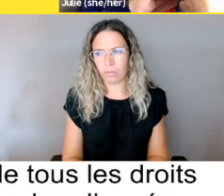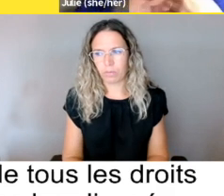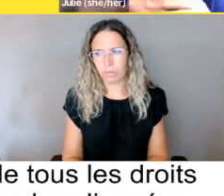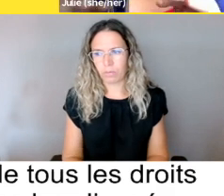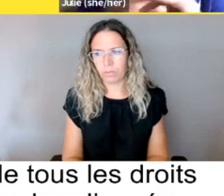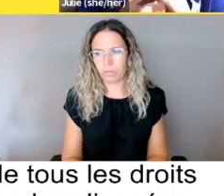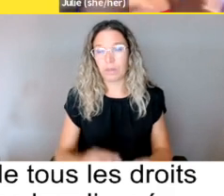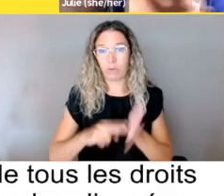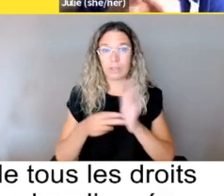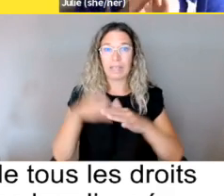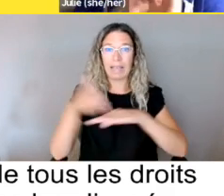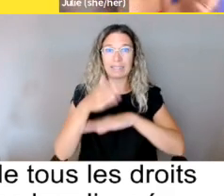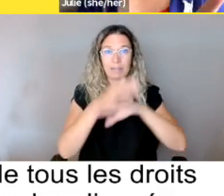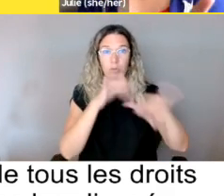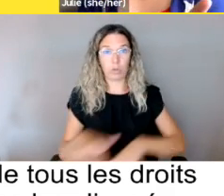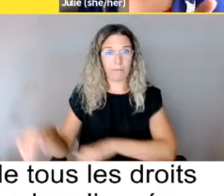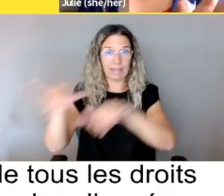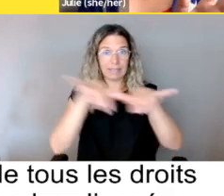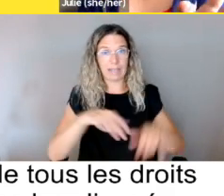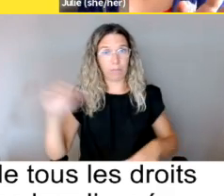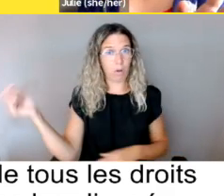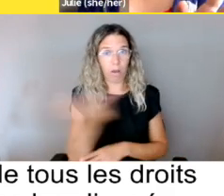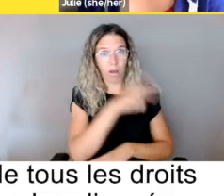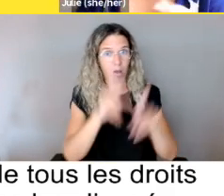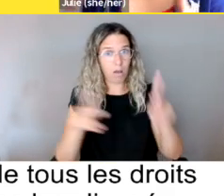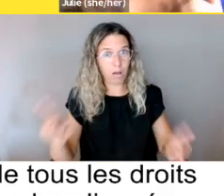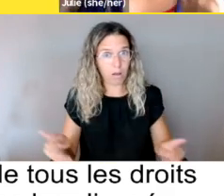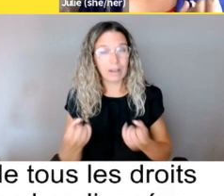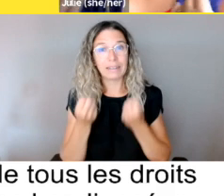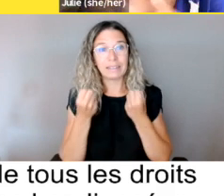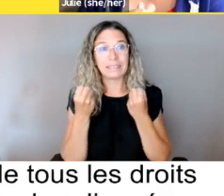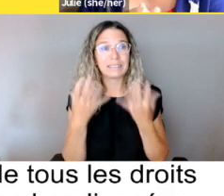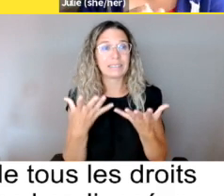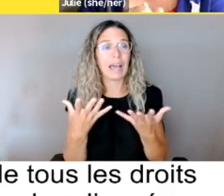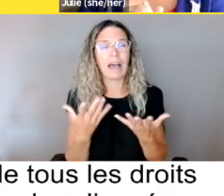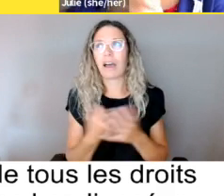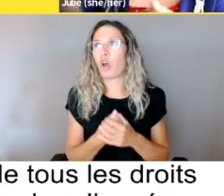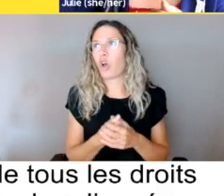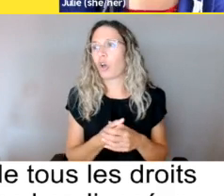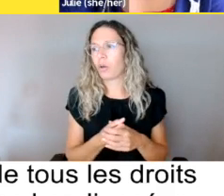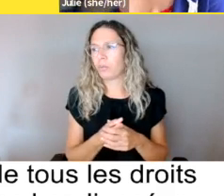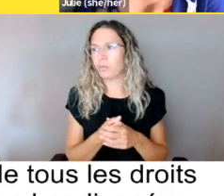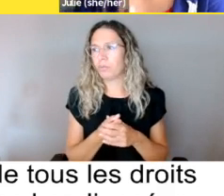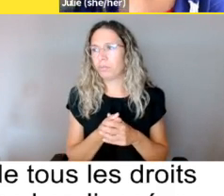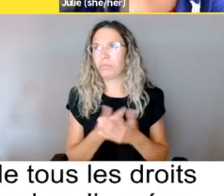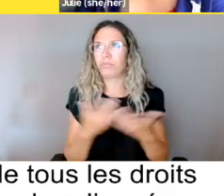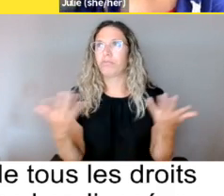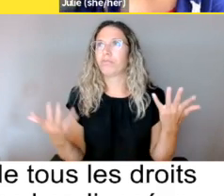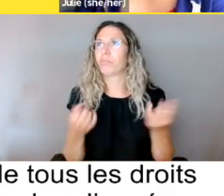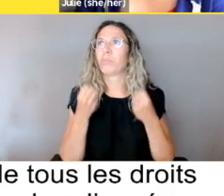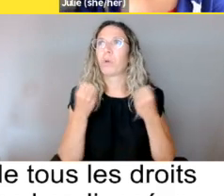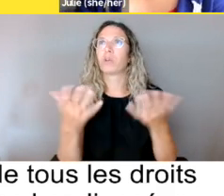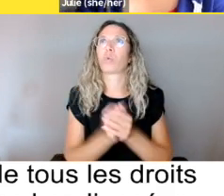être universellement accessible à tous, idéalement, sans qu'on ait, mettons, appelé pour